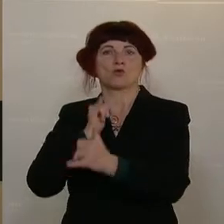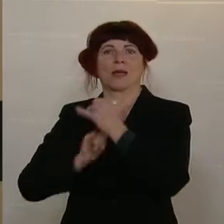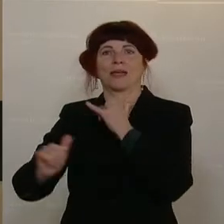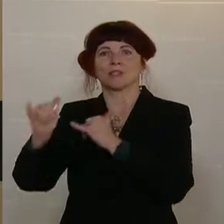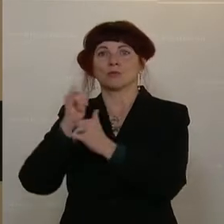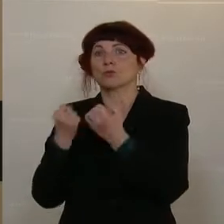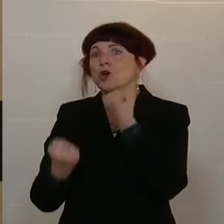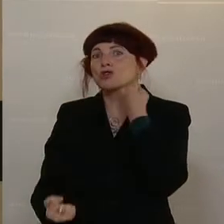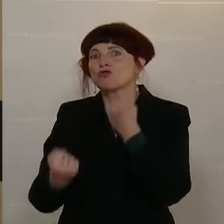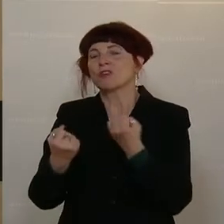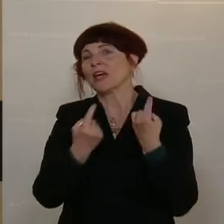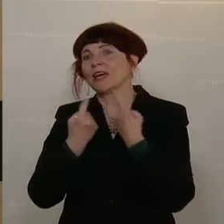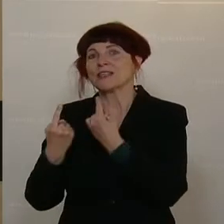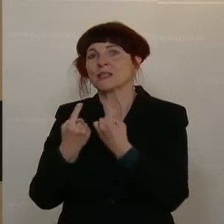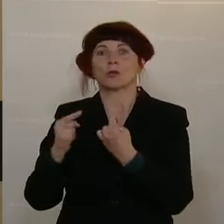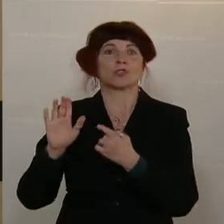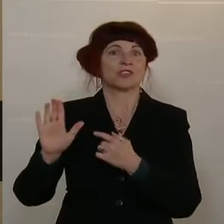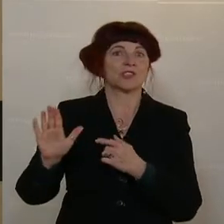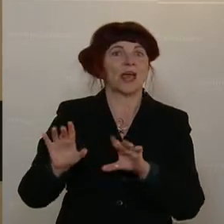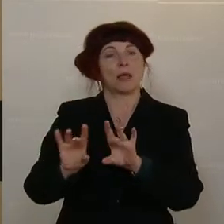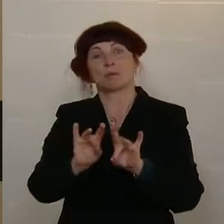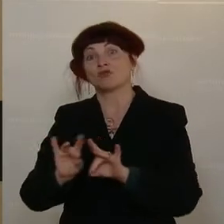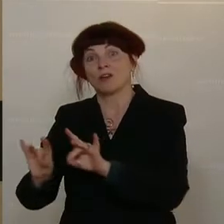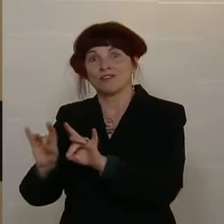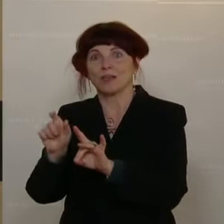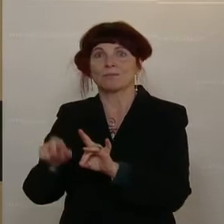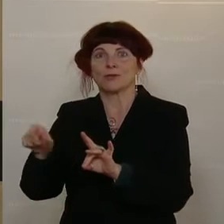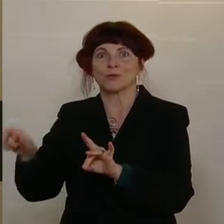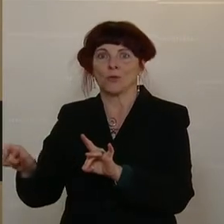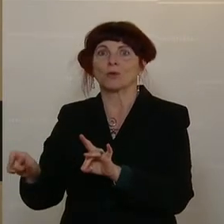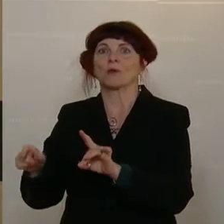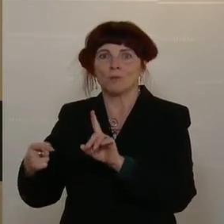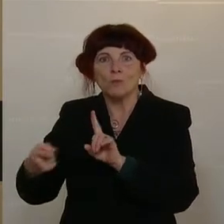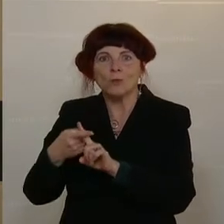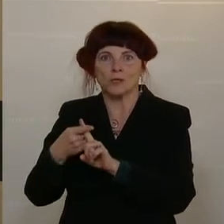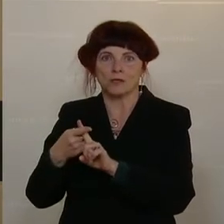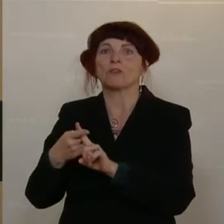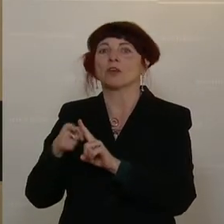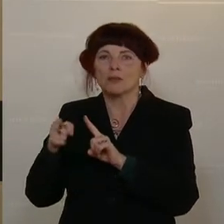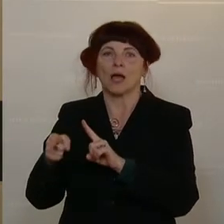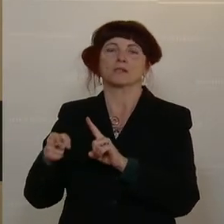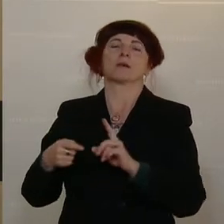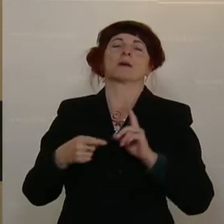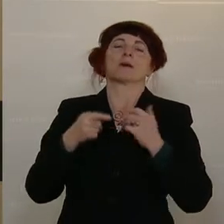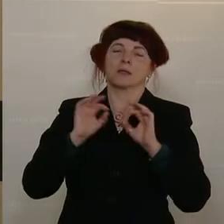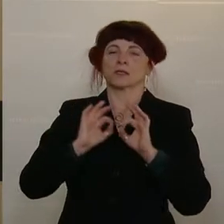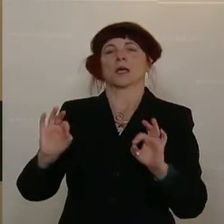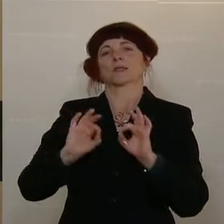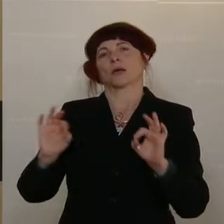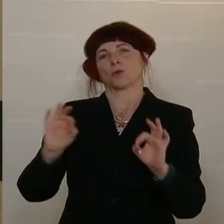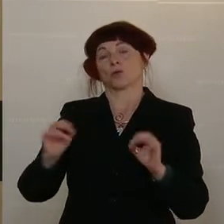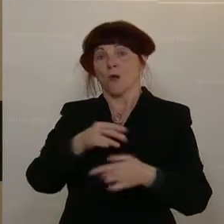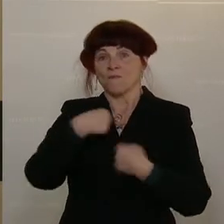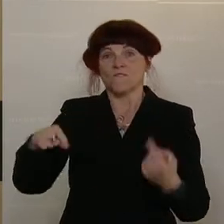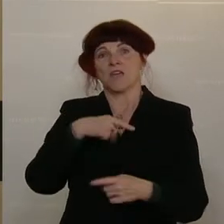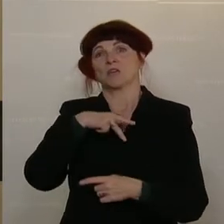der Beschäftigten im Tourismus erleichtert, ist begrüßenswert. Uns als sozialdemokratische Fraktion ist es wichtig,